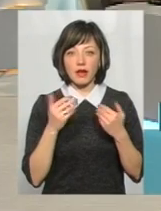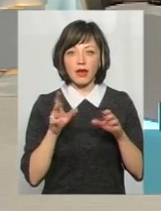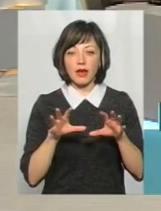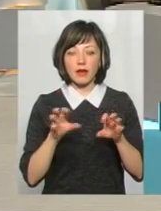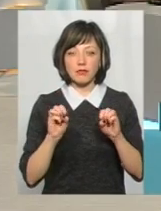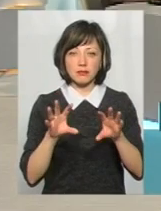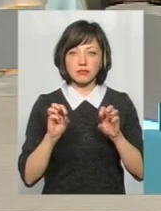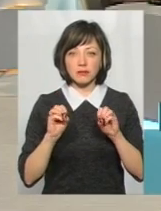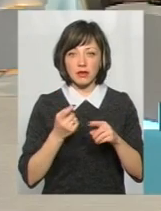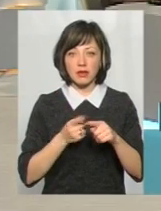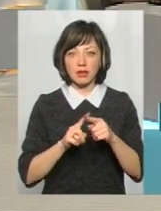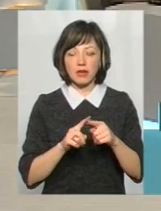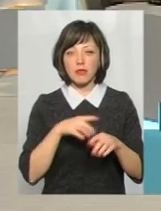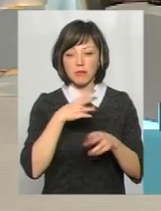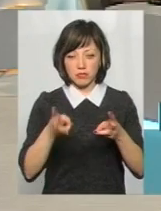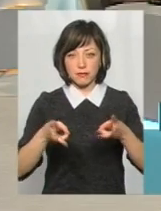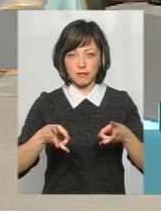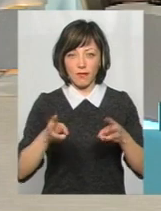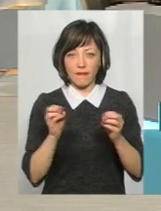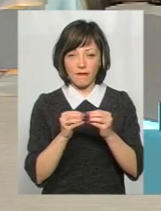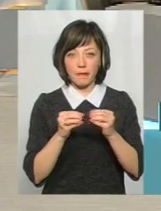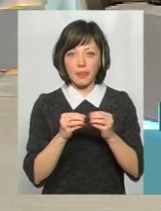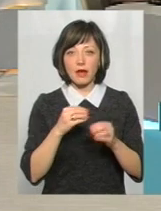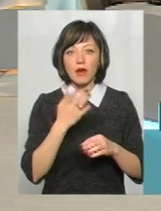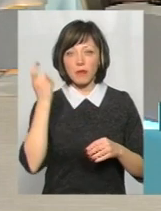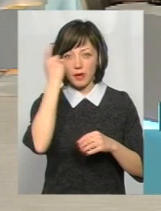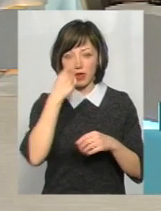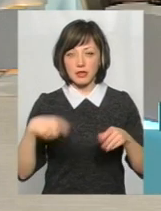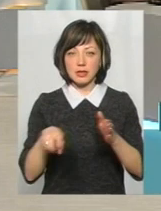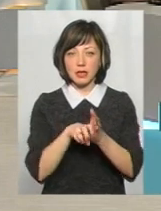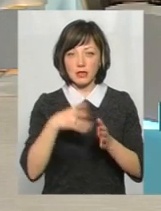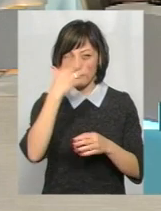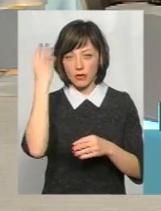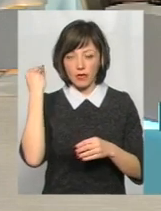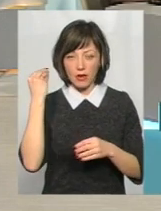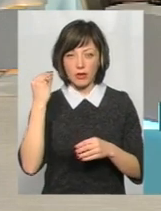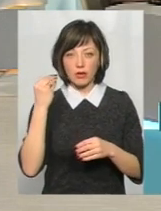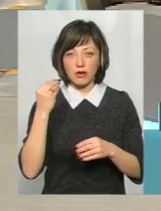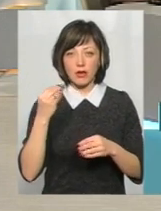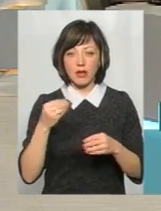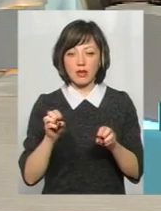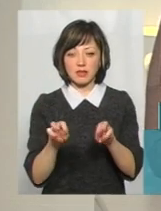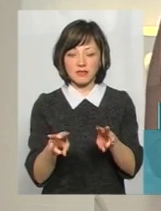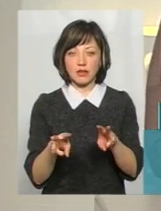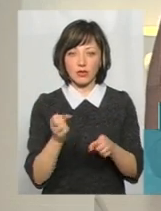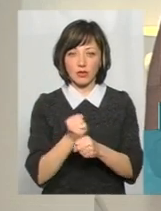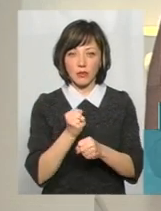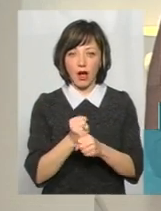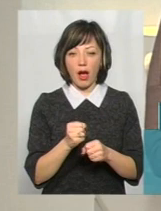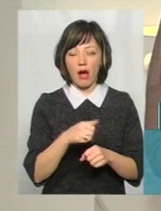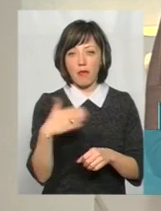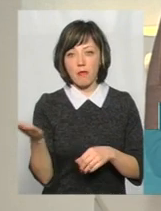фітлофару. Тобто досить вілька кількість людей після того, як вживають алкогольця, за кермо вони навіть забувають включити ближній фітлофар, а на